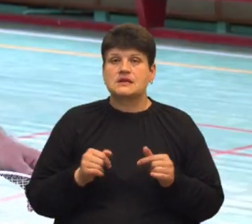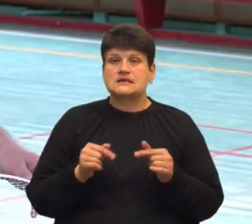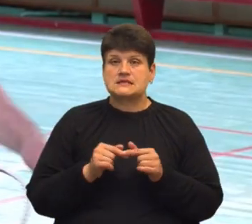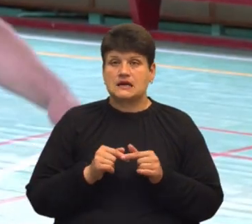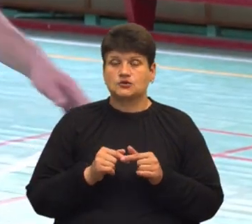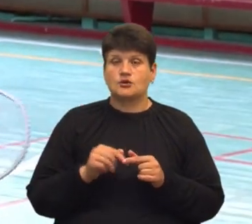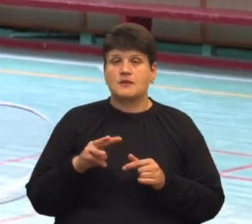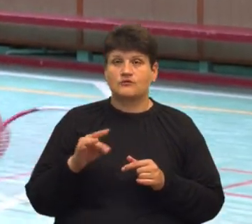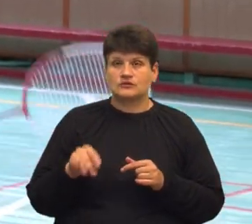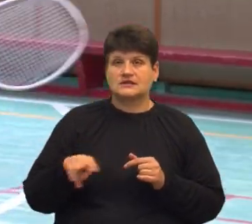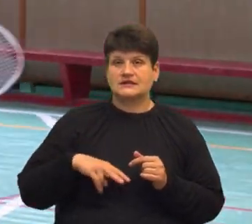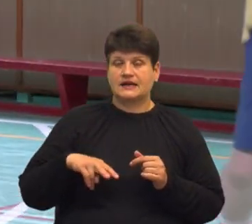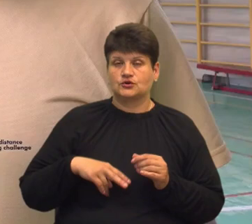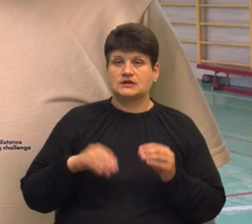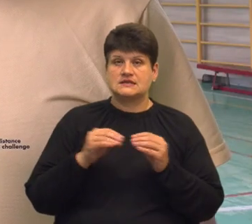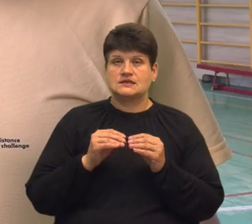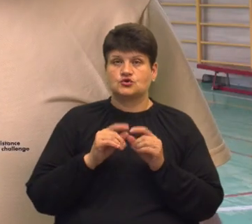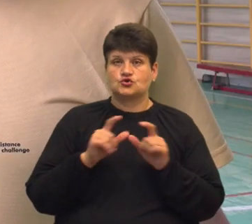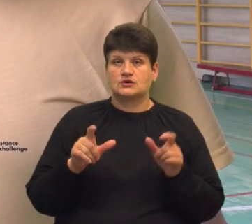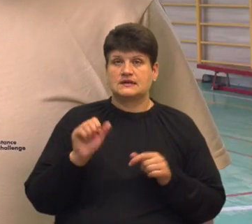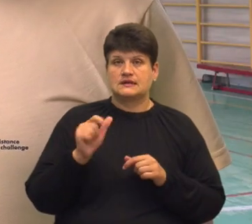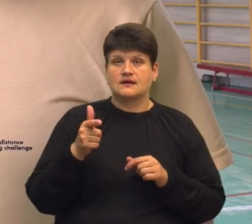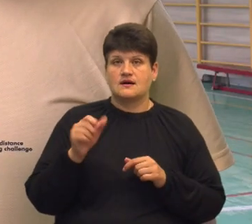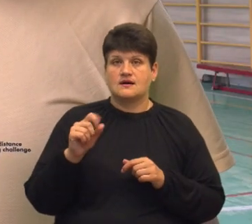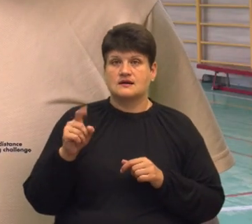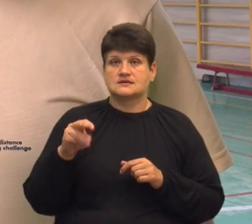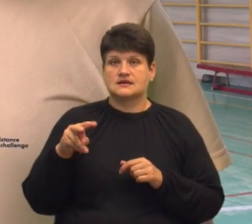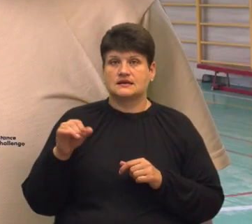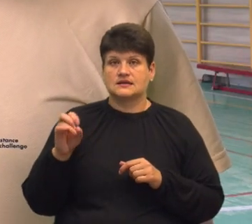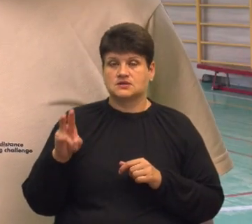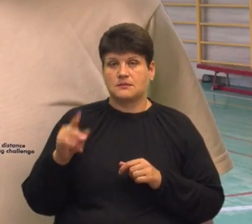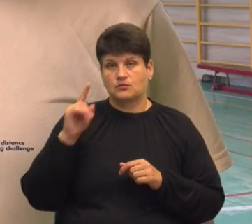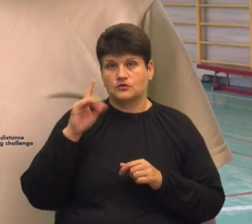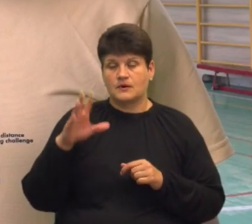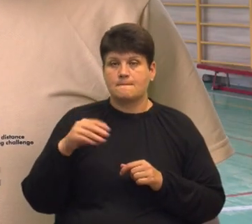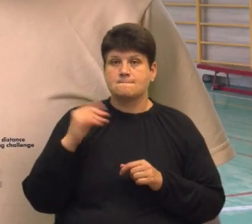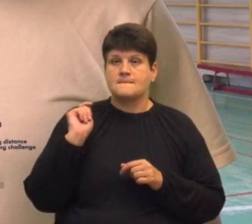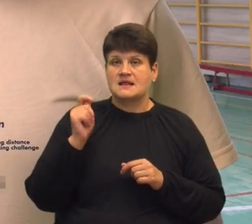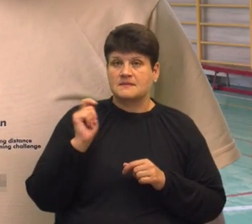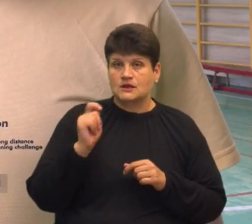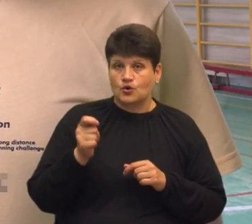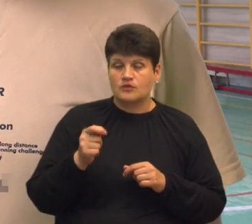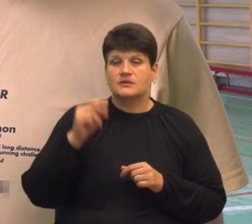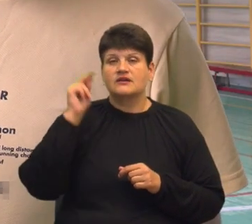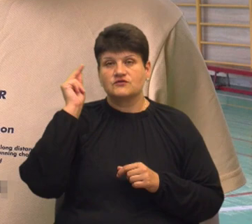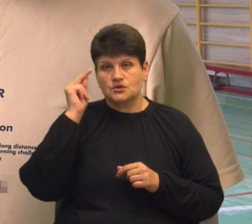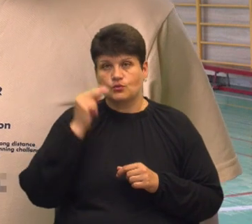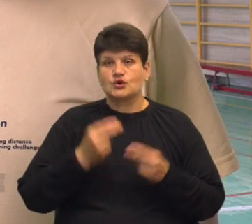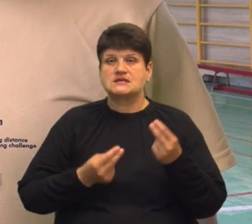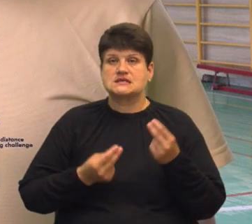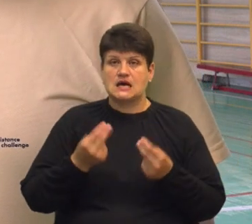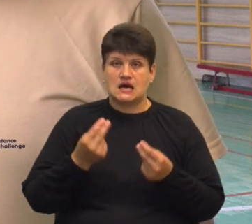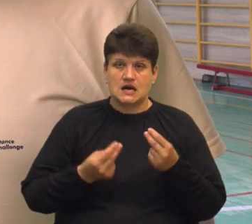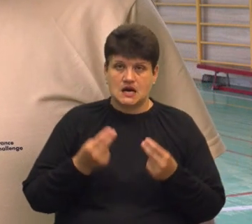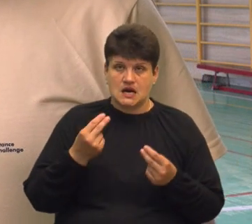10-ї школи Андрій Газилишин. Ми популяризуємо бадмінтон, ми вчимося грати, ми граємо бадмінтон. І не тільки сьогодні,